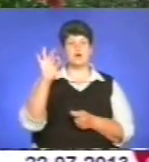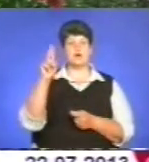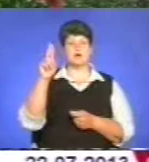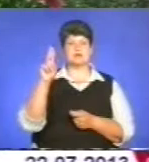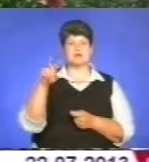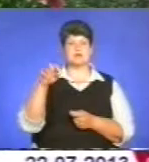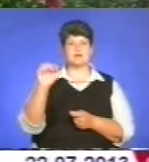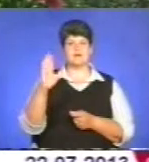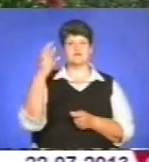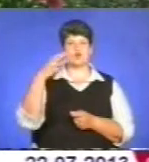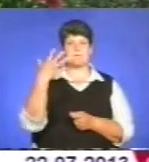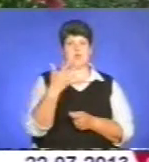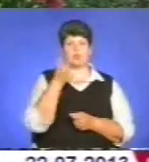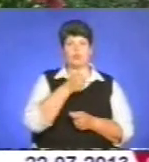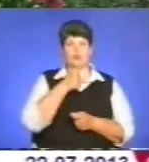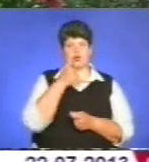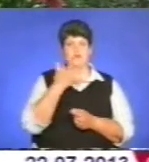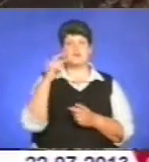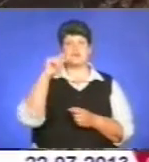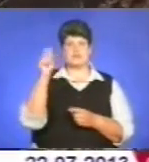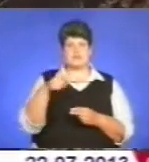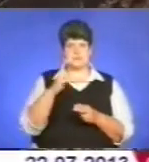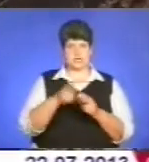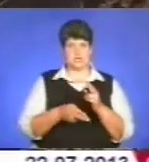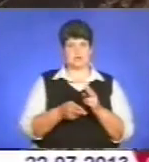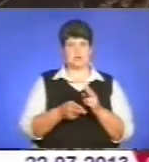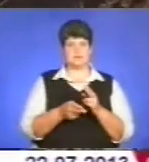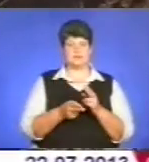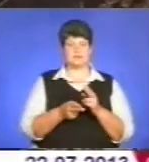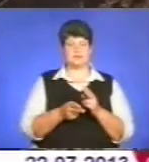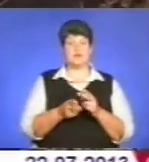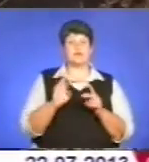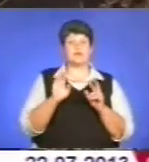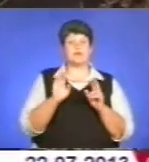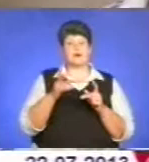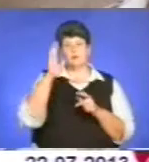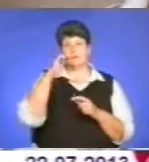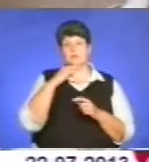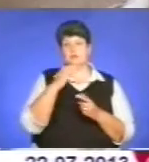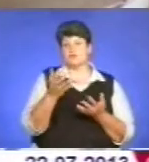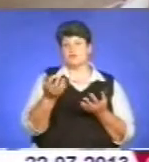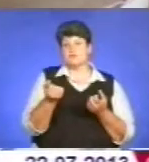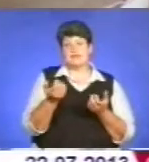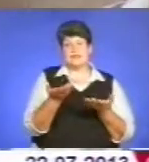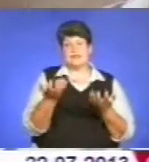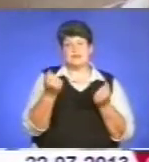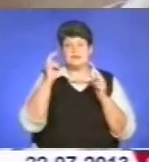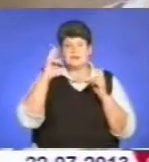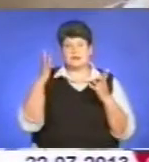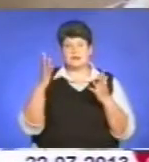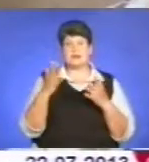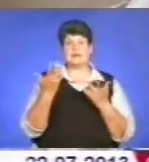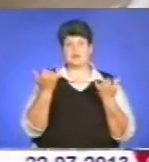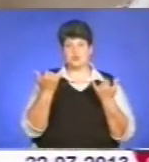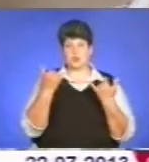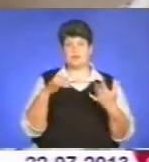-му році, коли вже війна закінчилась. Як дістався батькові цей трофей, пан Олександр не знає. Але ще до сьогодні інструмент